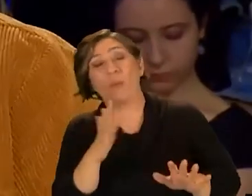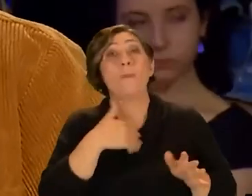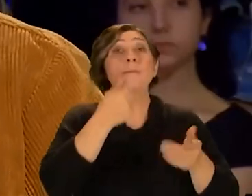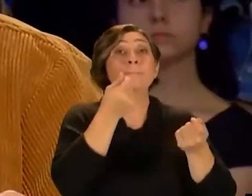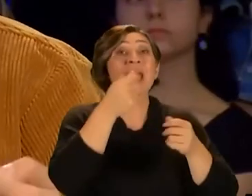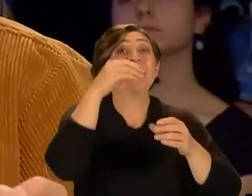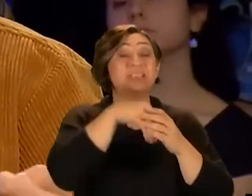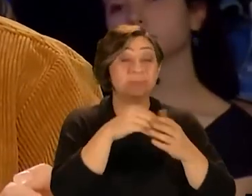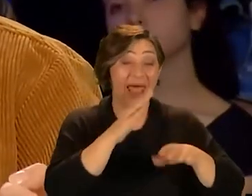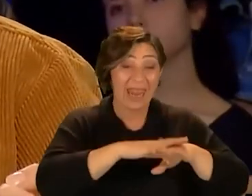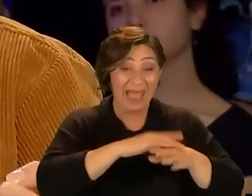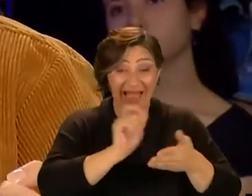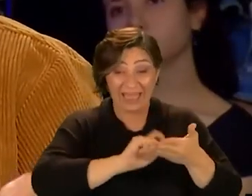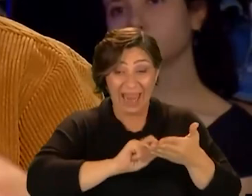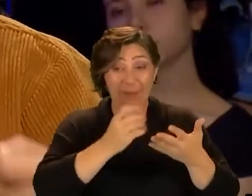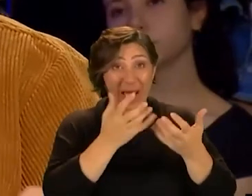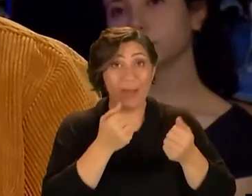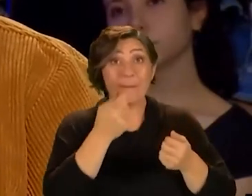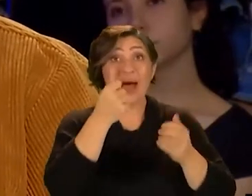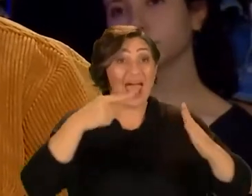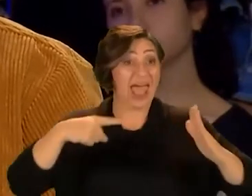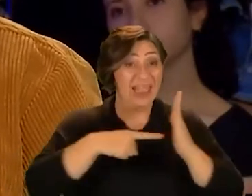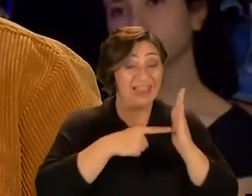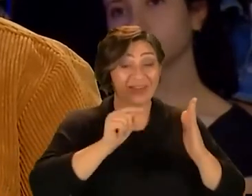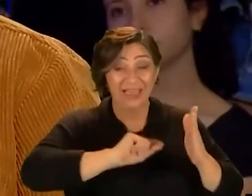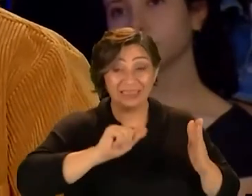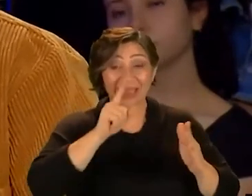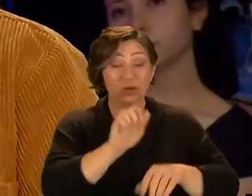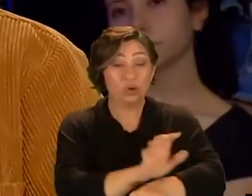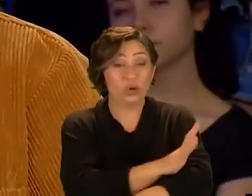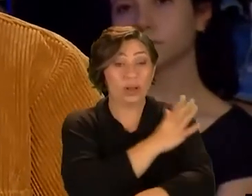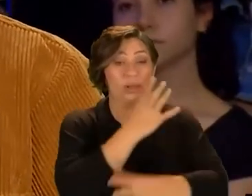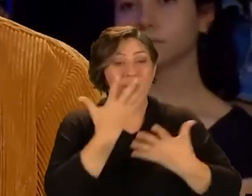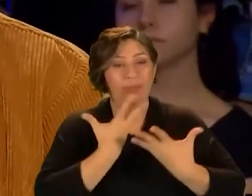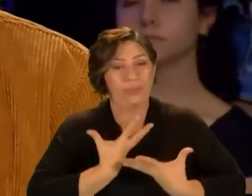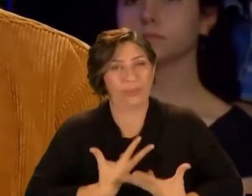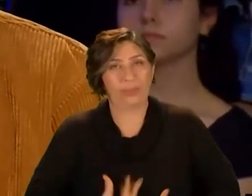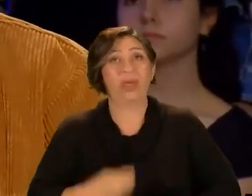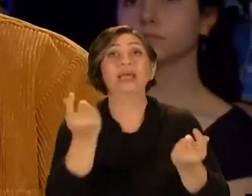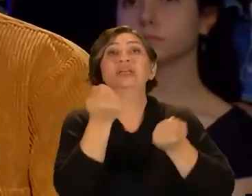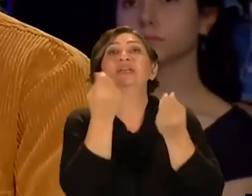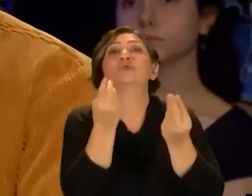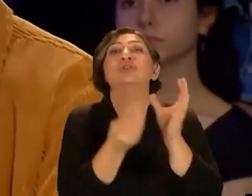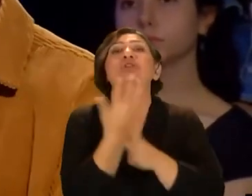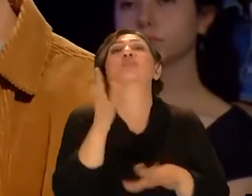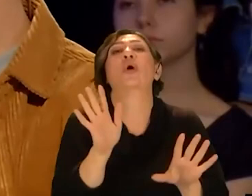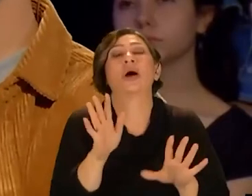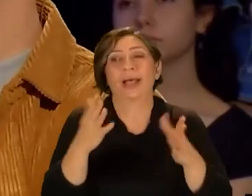para için eline kalem almak para hedefleri eline kalem almak senin duygularını da kör ettiğin zaten iyi iş çıkaramıyorsun